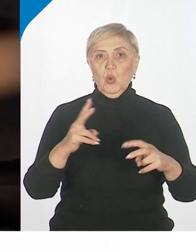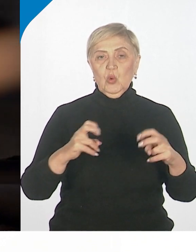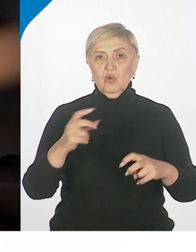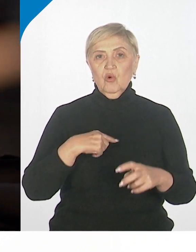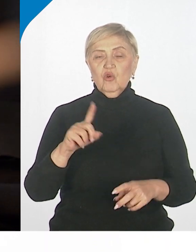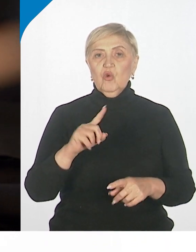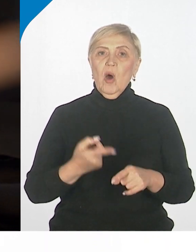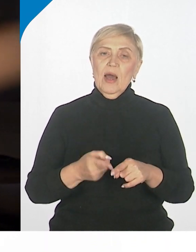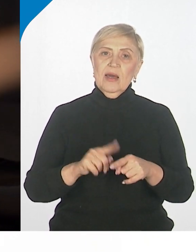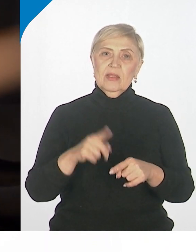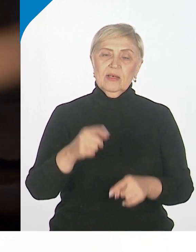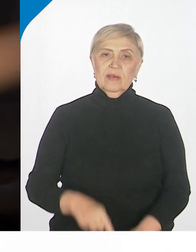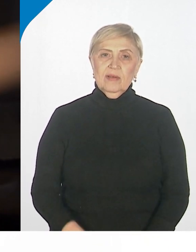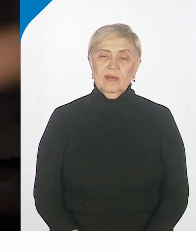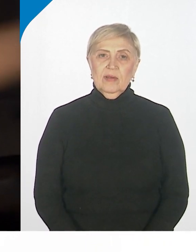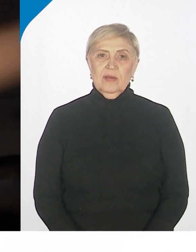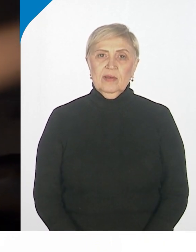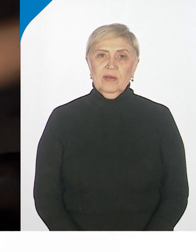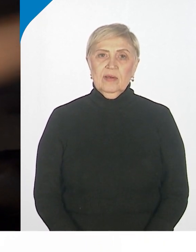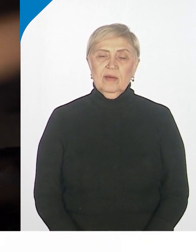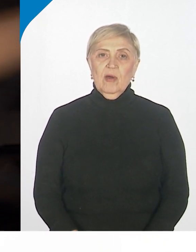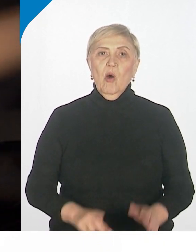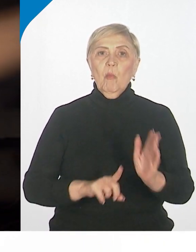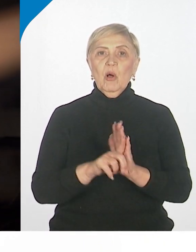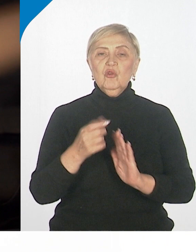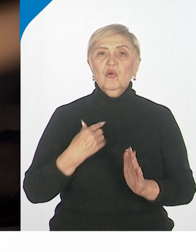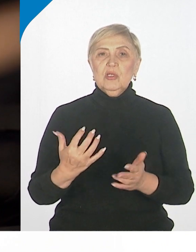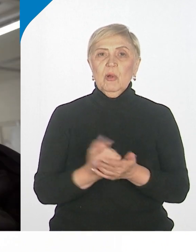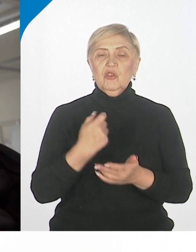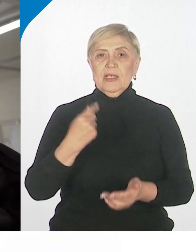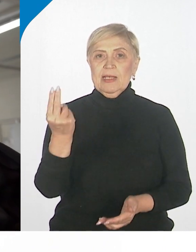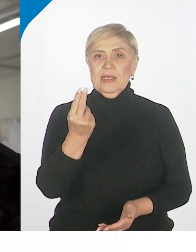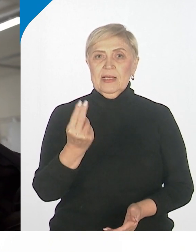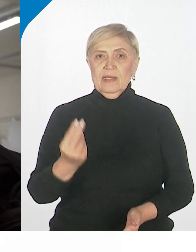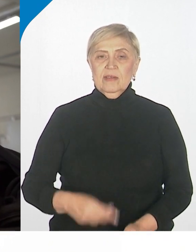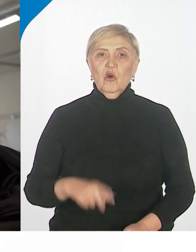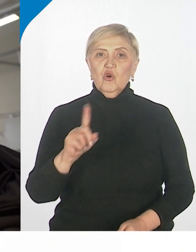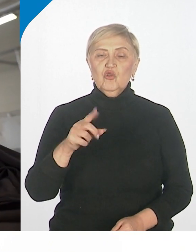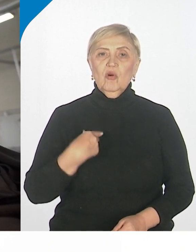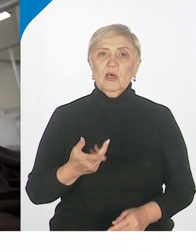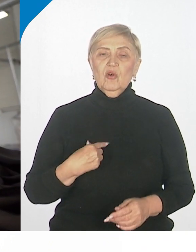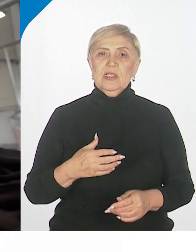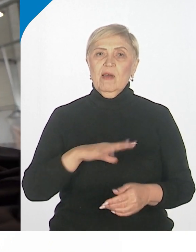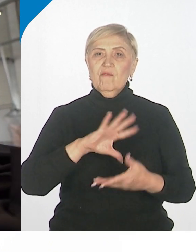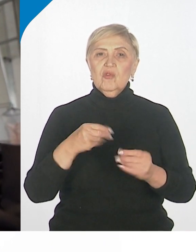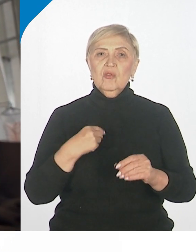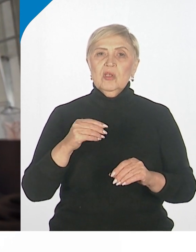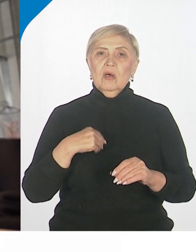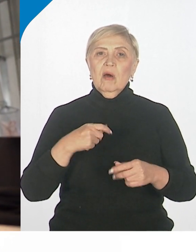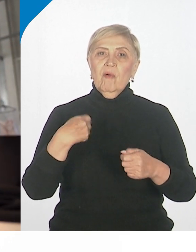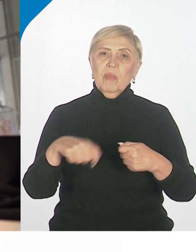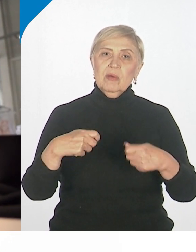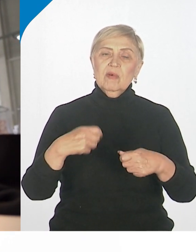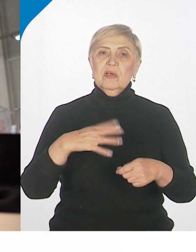это вот из эскиза реализовать вживую чтобы это надеть на человеке чтобы это было